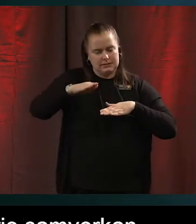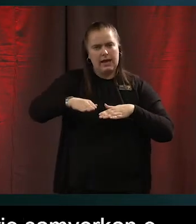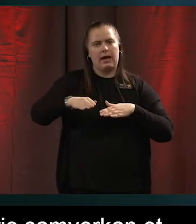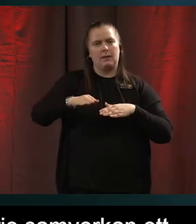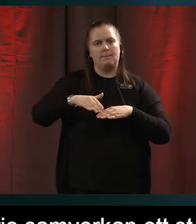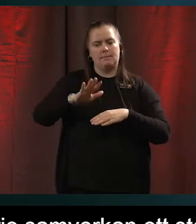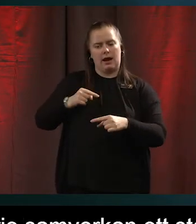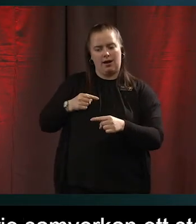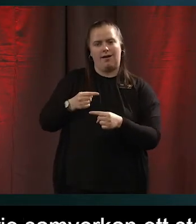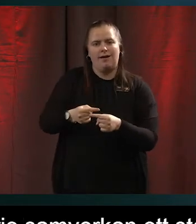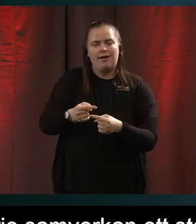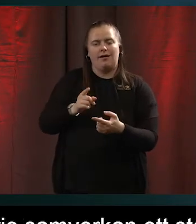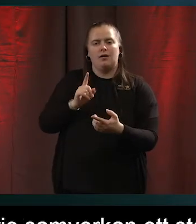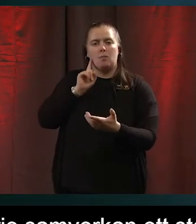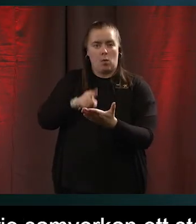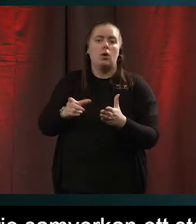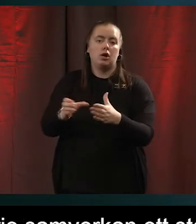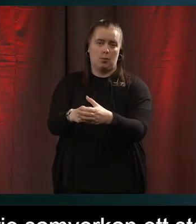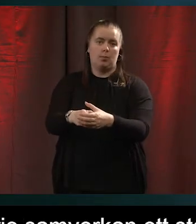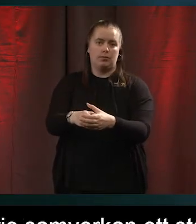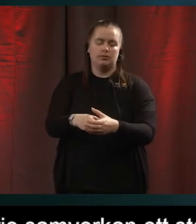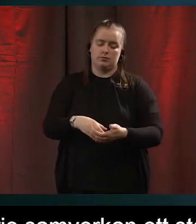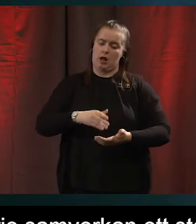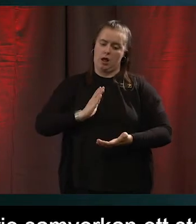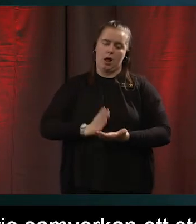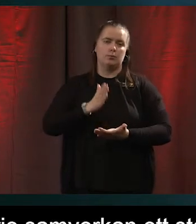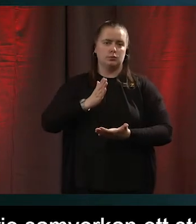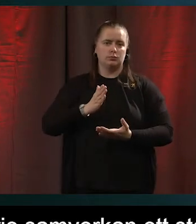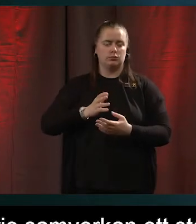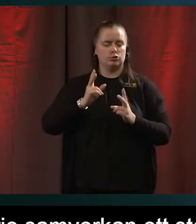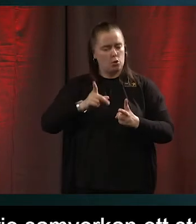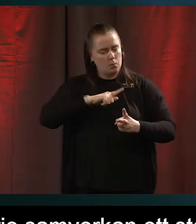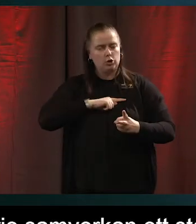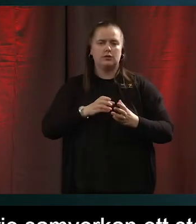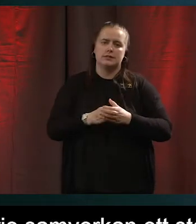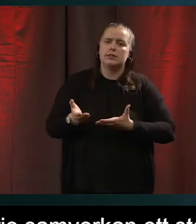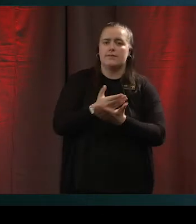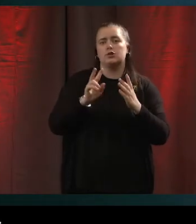målgruppen. Så absolut, så mycket samverkan som möjligt är bara bra.